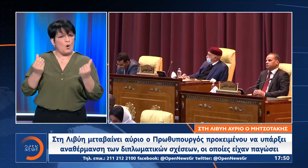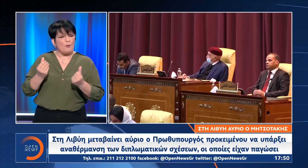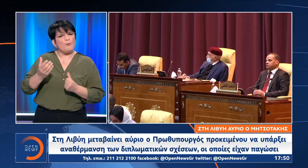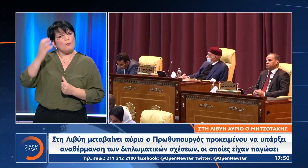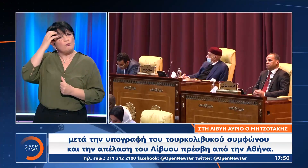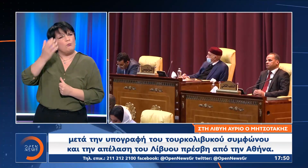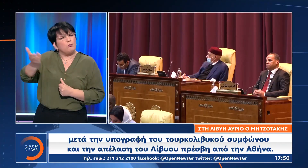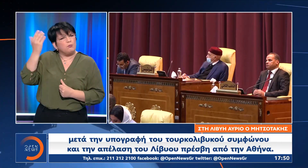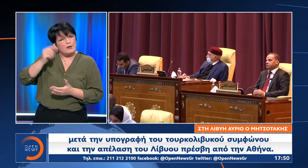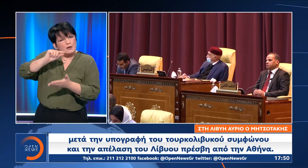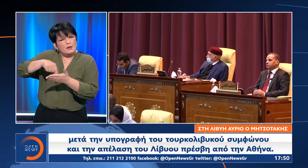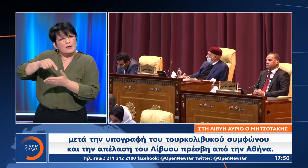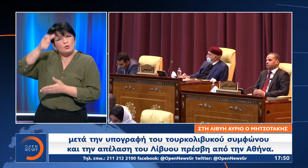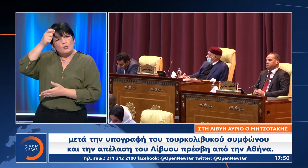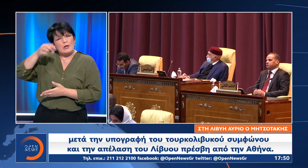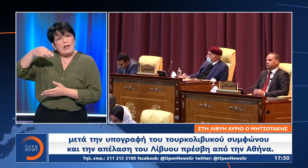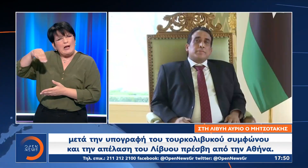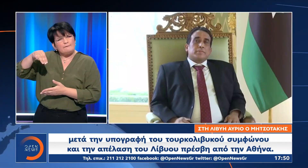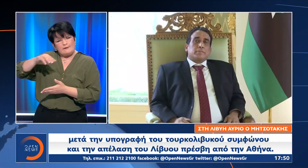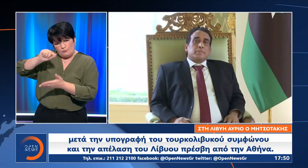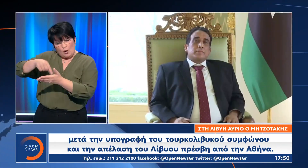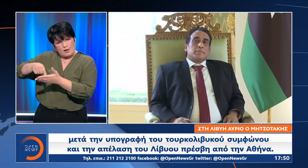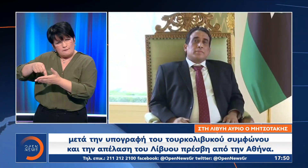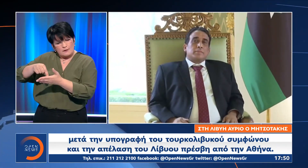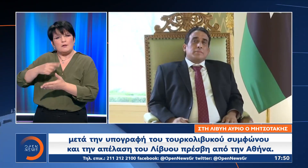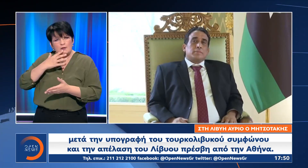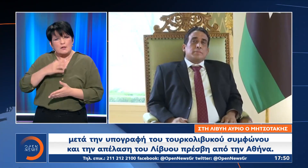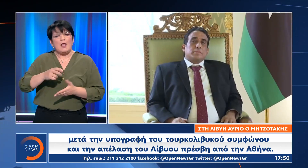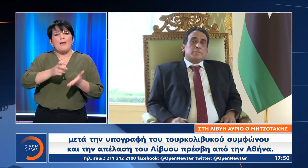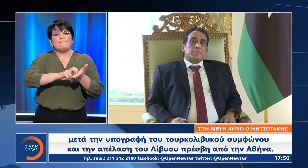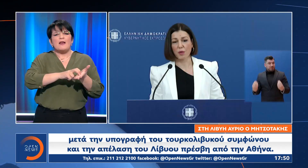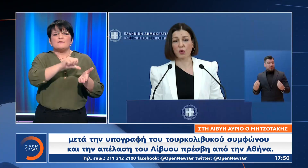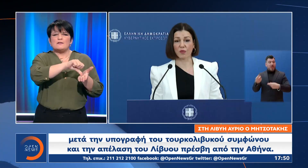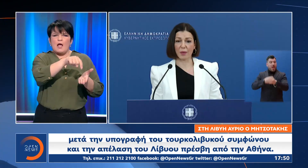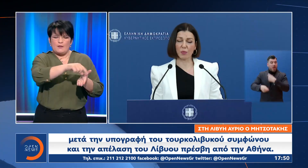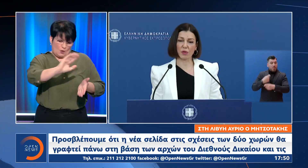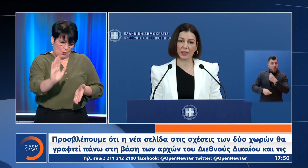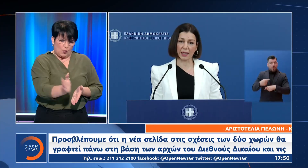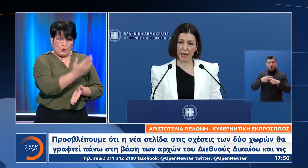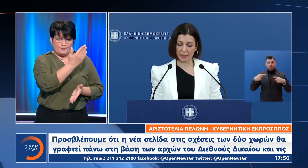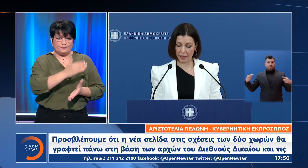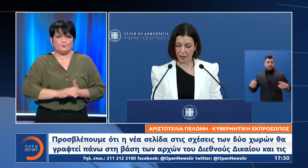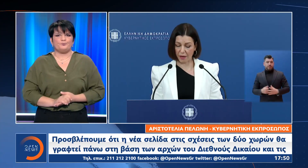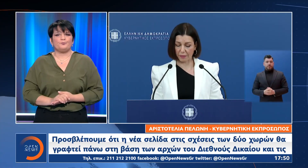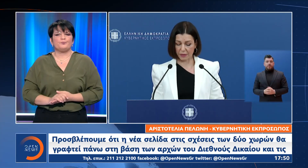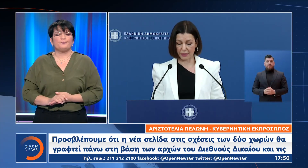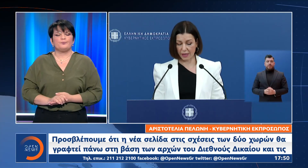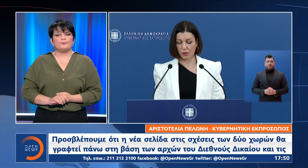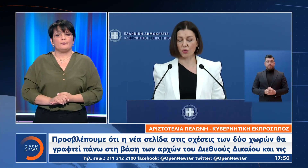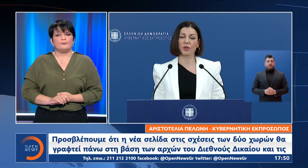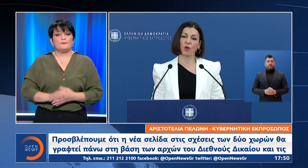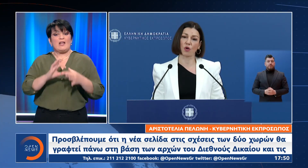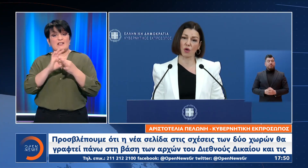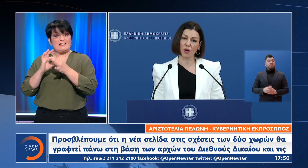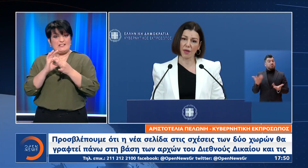παγώσει μετά την υπογραφή του Τουρκολιμβικού Συμφώνου και την απέλαση του Λίβιου πρέσβου από την Αθήνα. Προσβλέπουμε ότι η νέα σελίδα στις